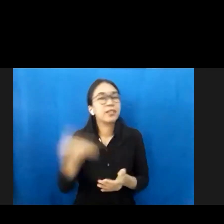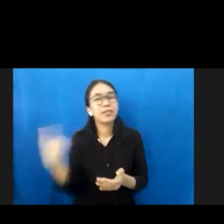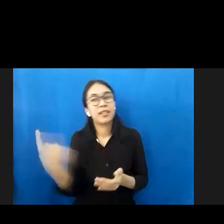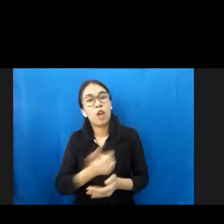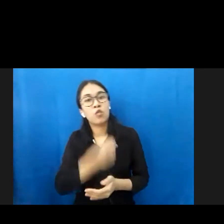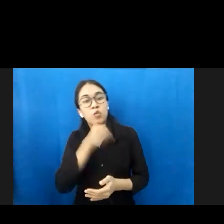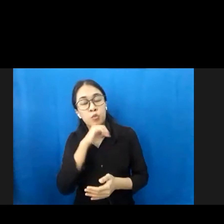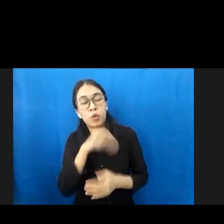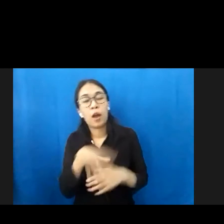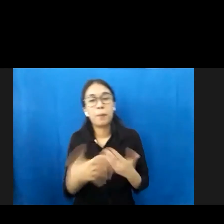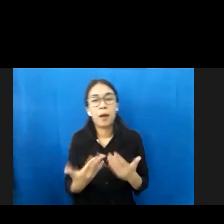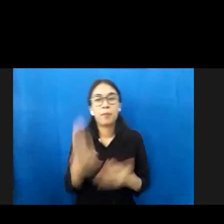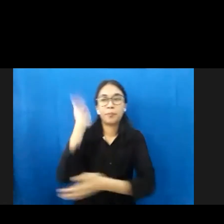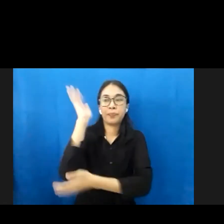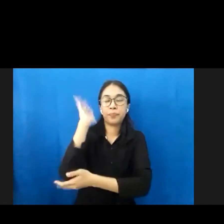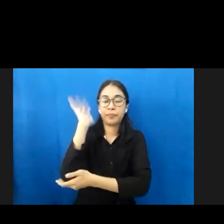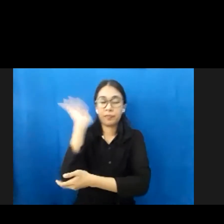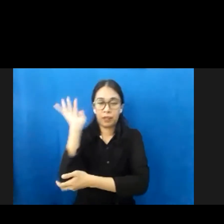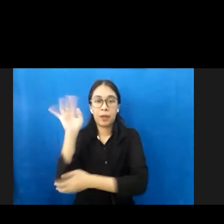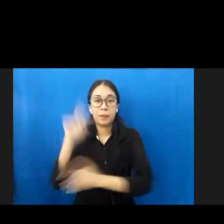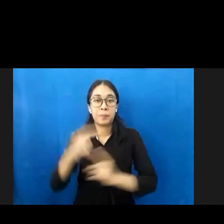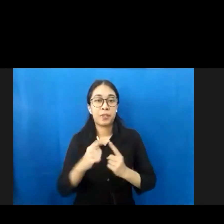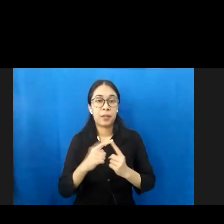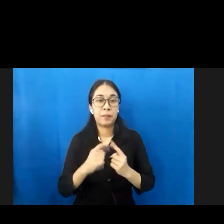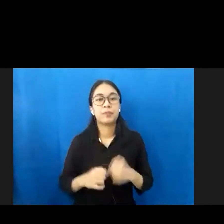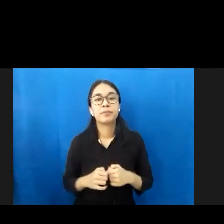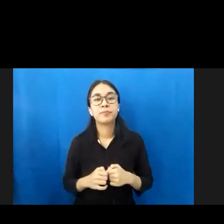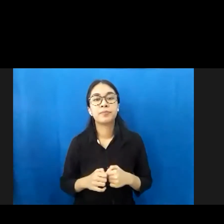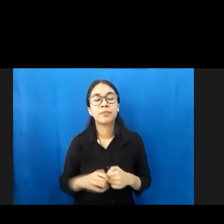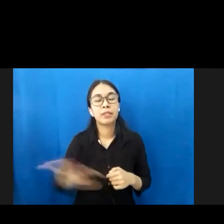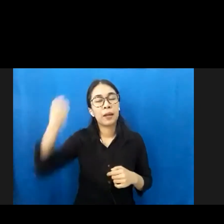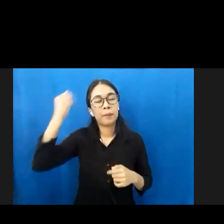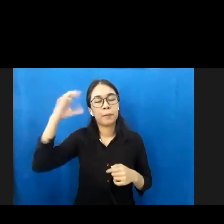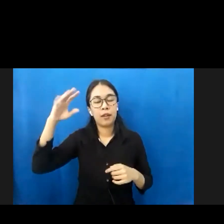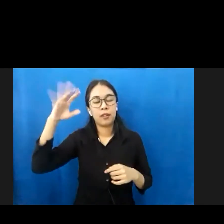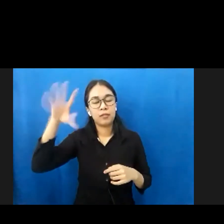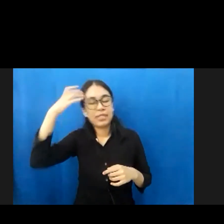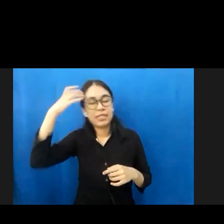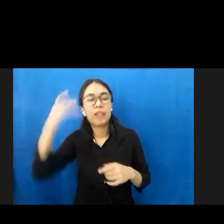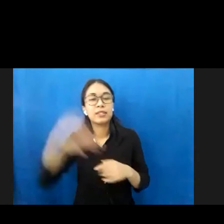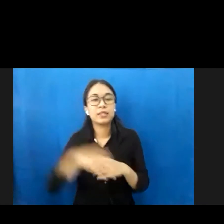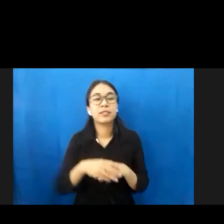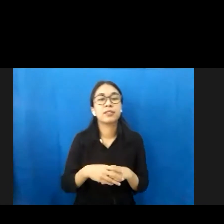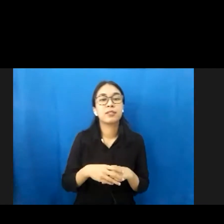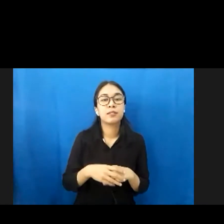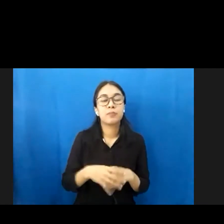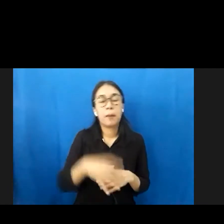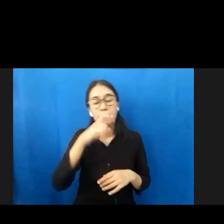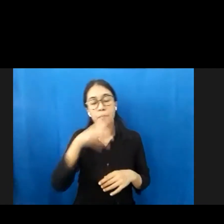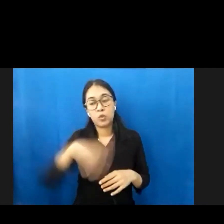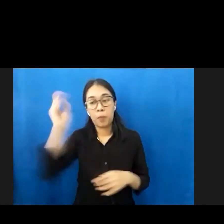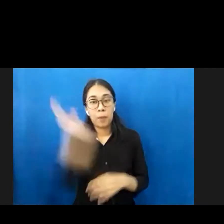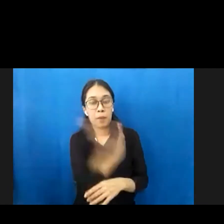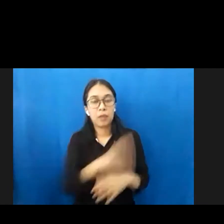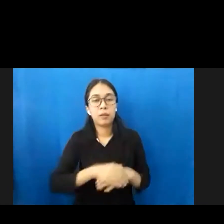yakni paparan dari narasumber kita yang pertama, ada Kepala Dinas Kesehatan Kabupaten Sumba Barat yang berhormat Bapak Dr. Gigi